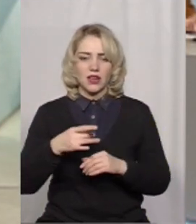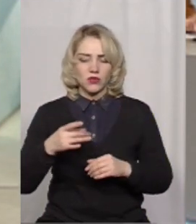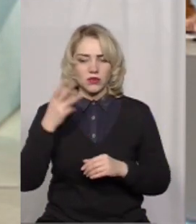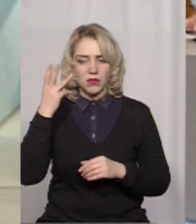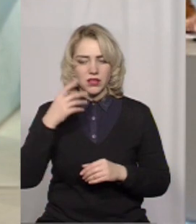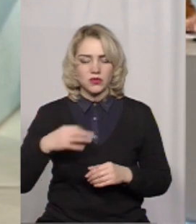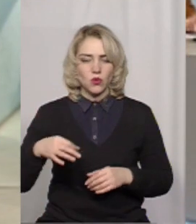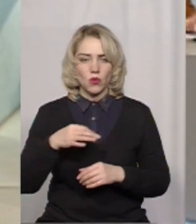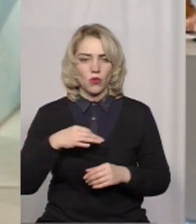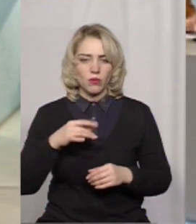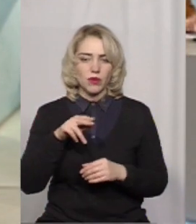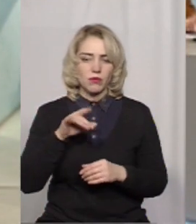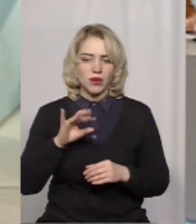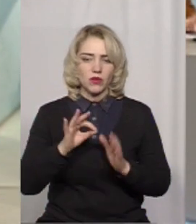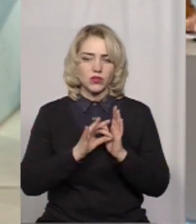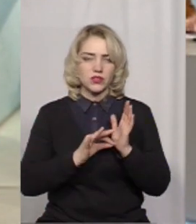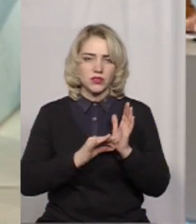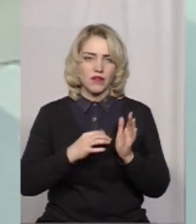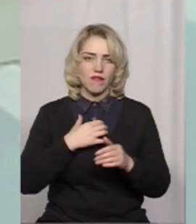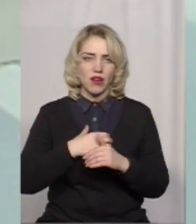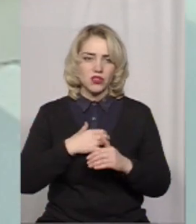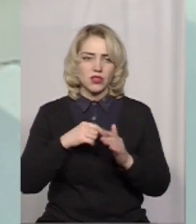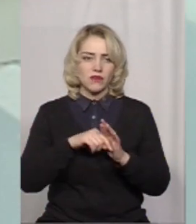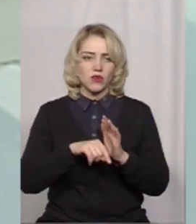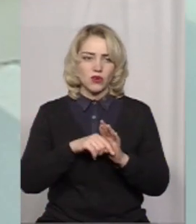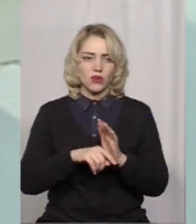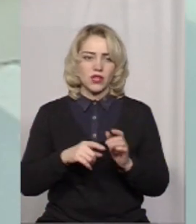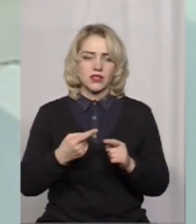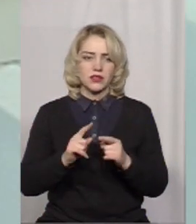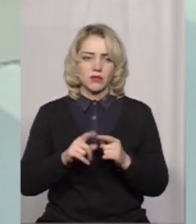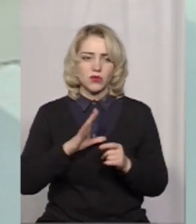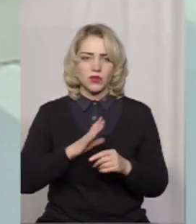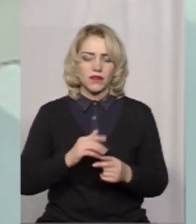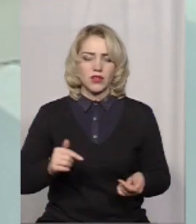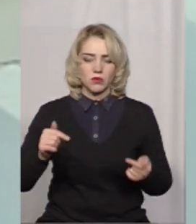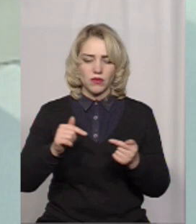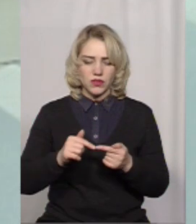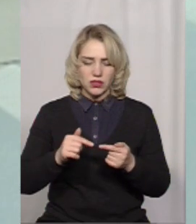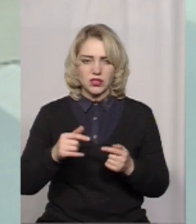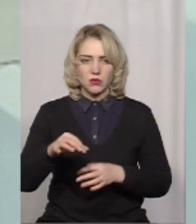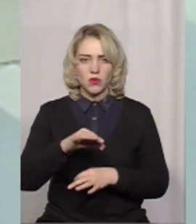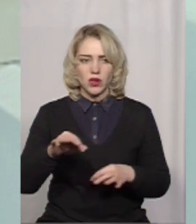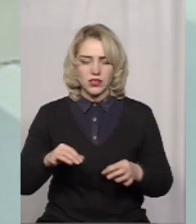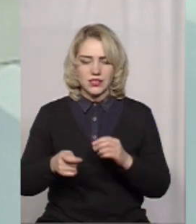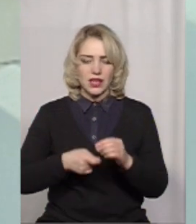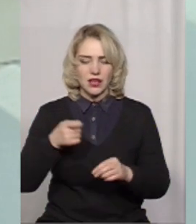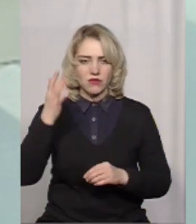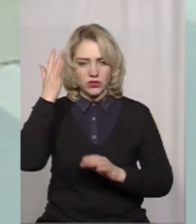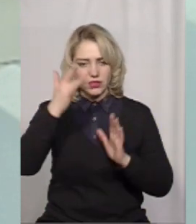І при оцінюванні важливу роль відігравали такі критерії. Це відповідність проєкту заявлені цілі,